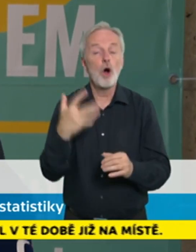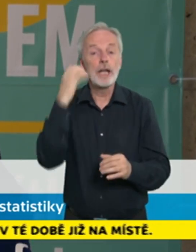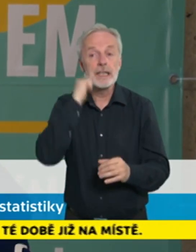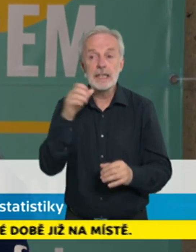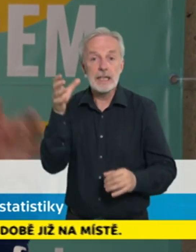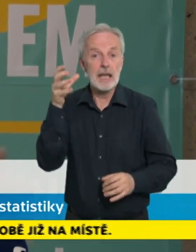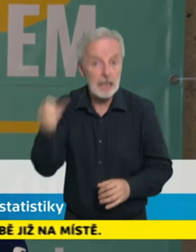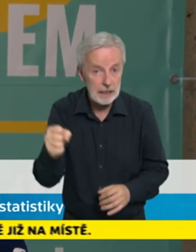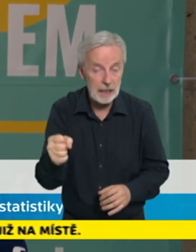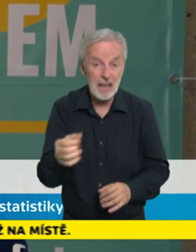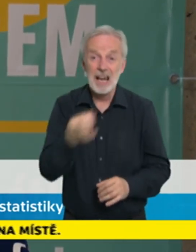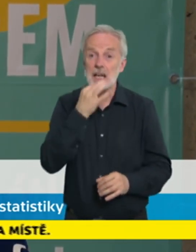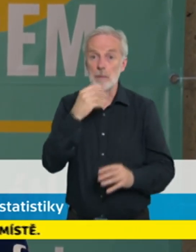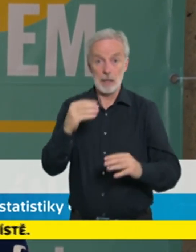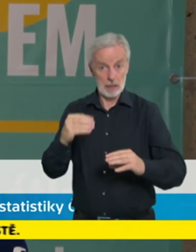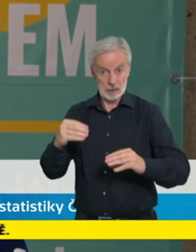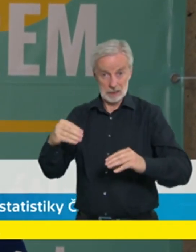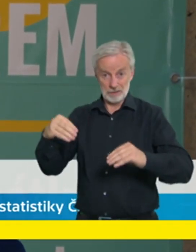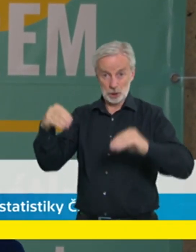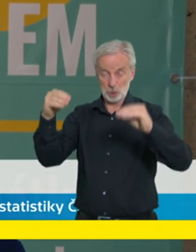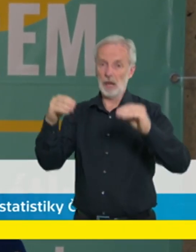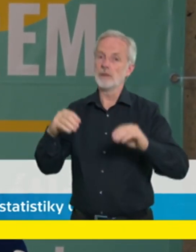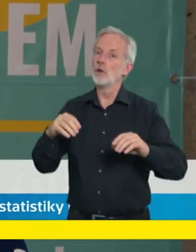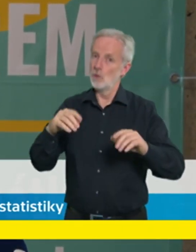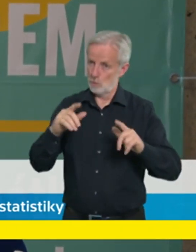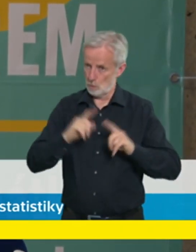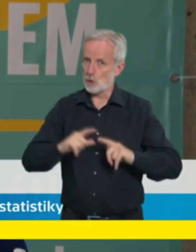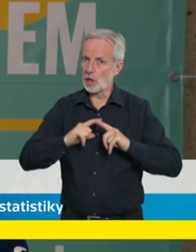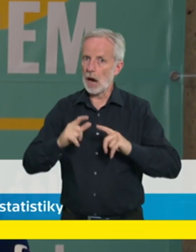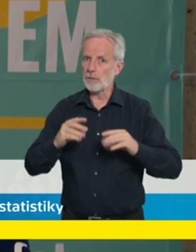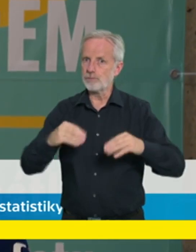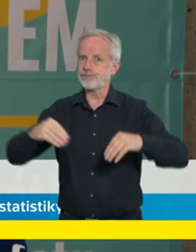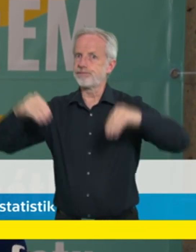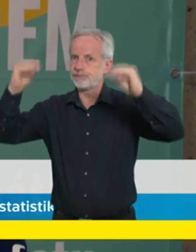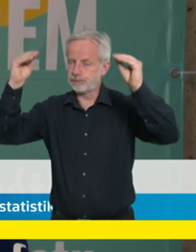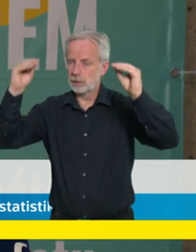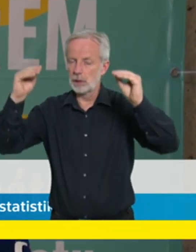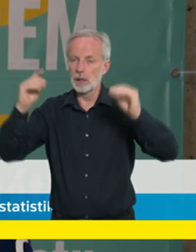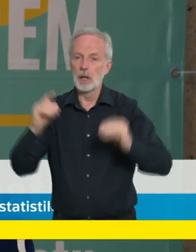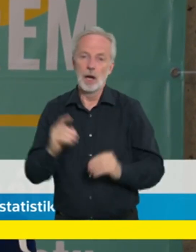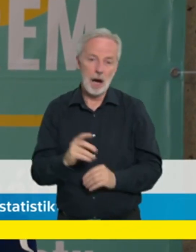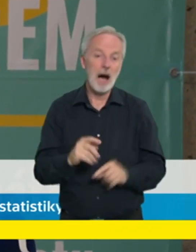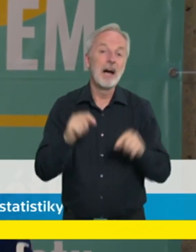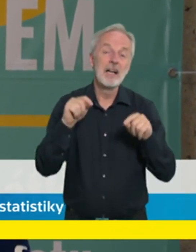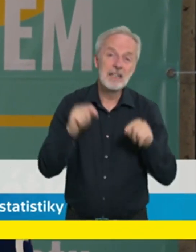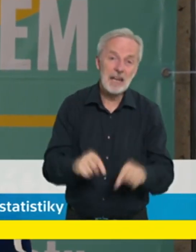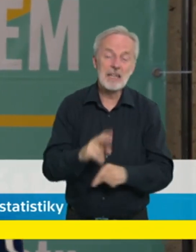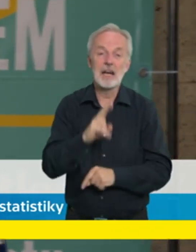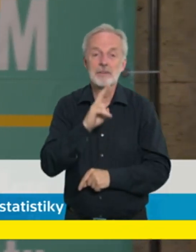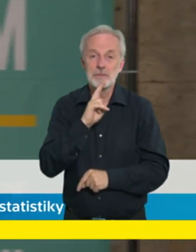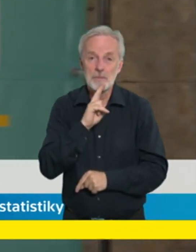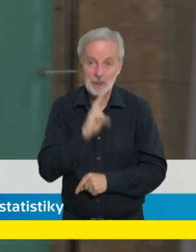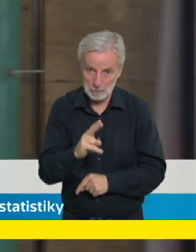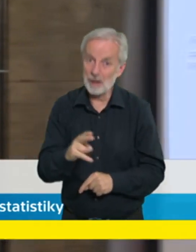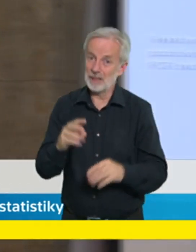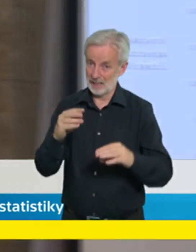tak tím větší pravděpodobně je ta prevalenční nálož viru v populaci. Je pravdou, že nám teď také už začíná narůsta, takže jakýsi